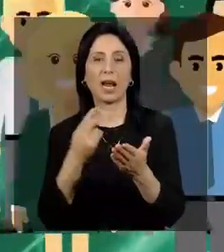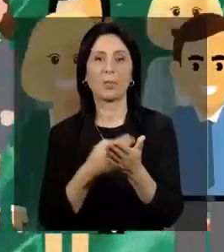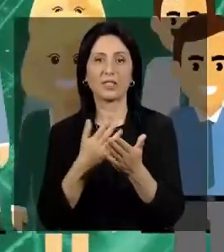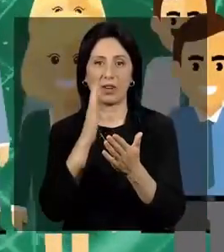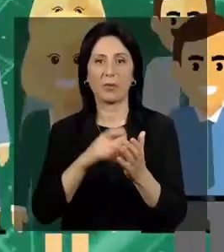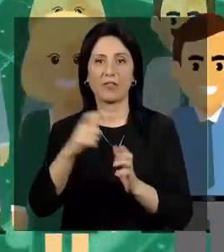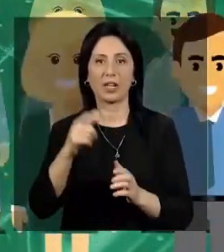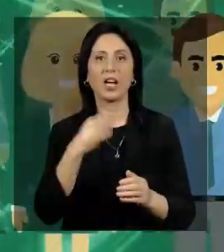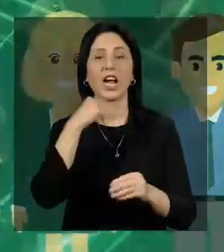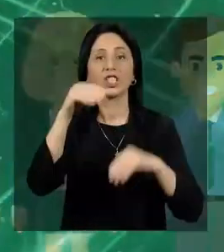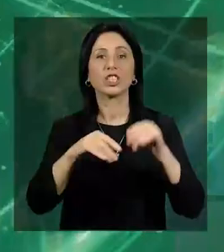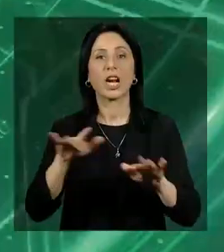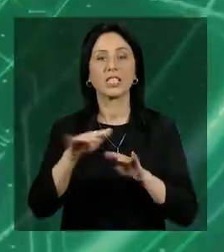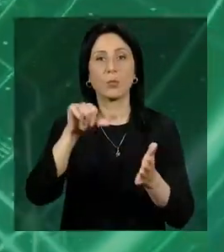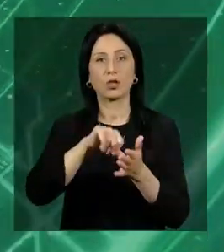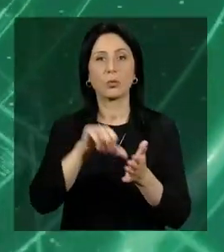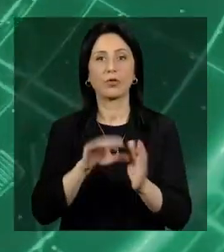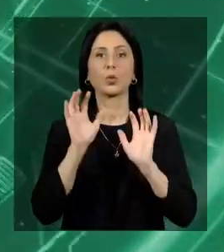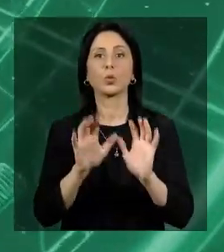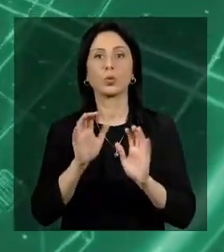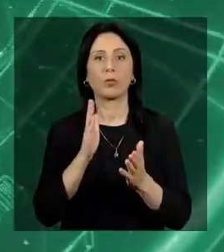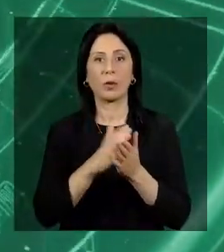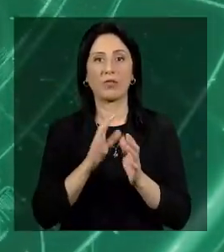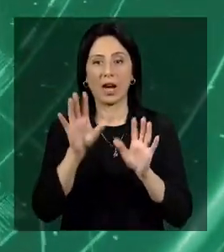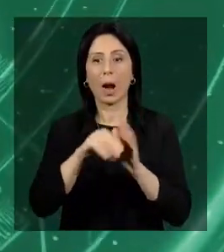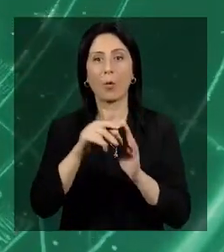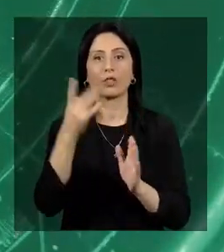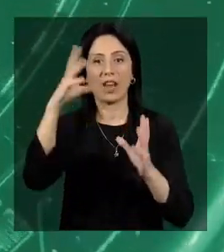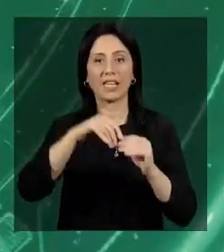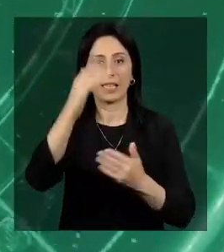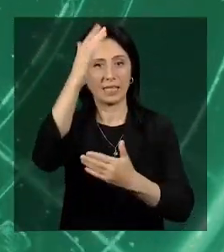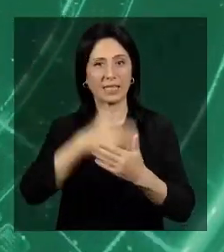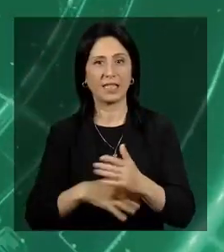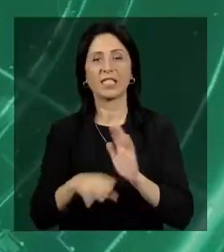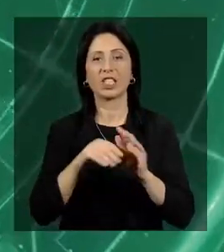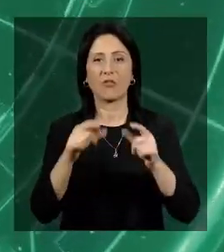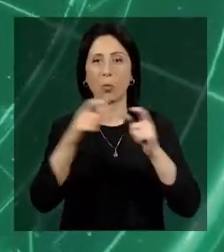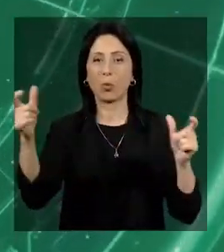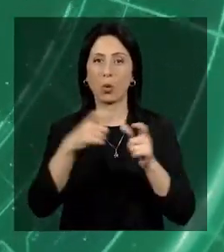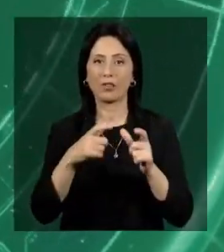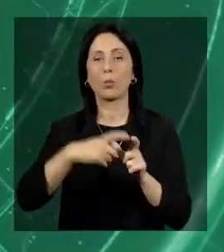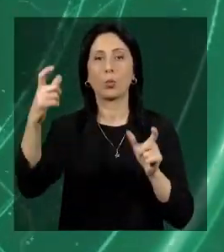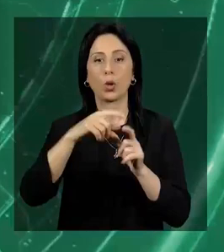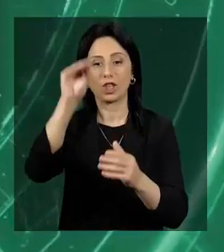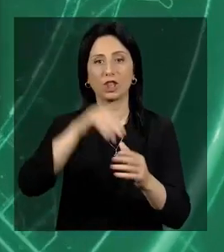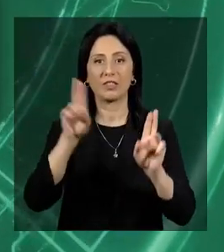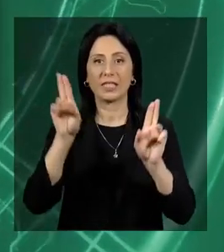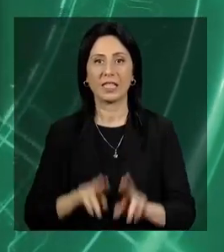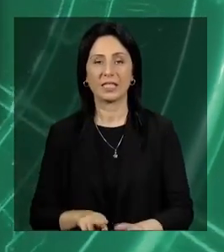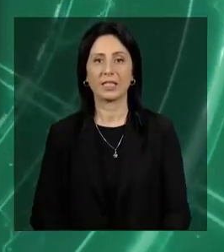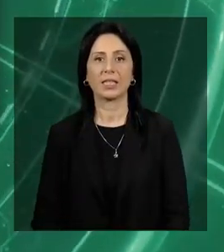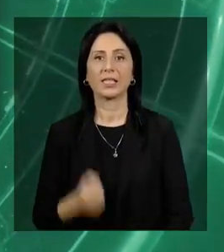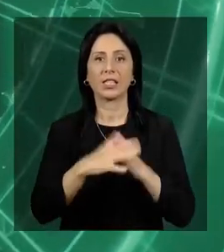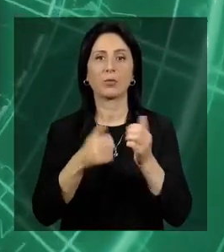կատարելու համար նրանց համար թարգմաված են ձերգնարգ եվ ուղեցություներ։ Կվեարգության համար ապահոված է ընտրողների ընթանություն ծոցակ, կվյաթերթիք